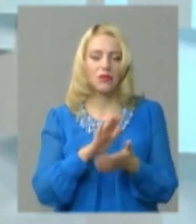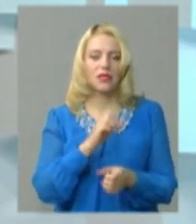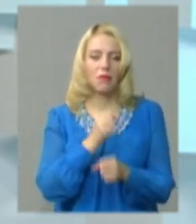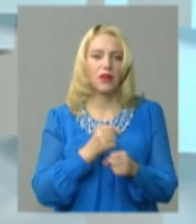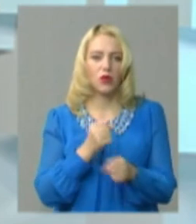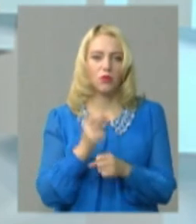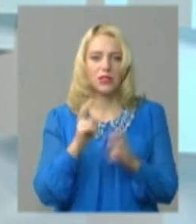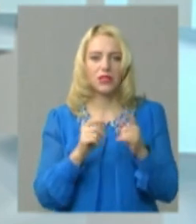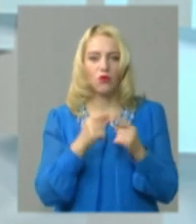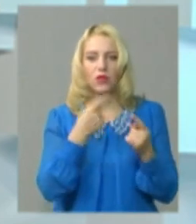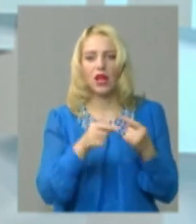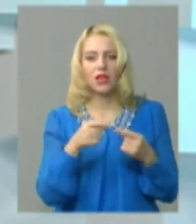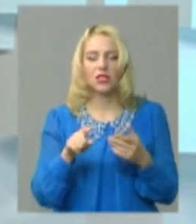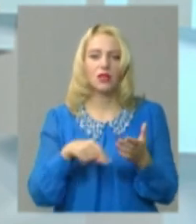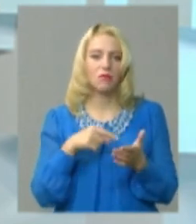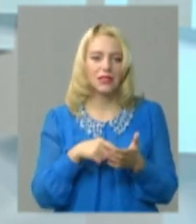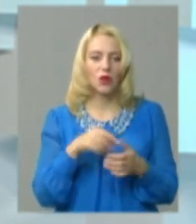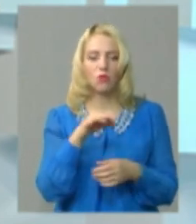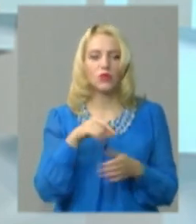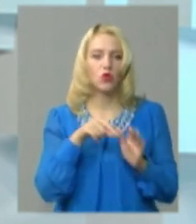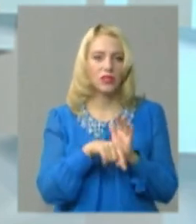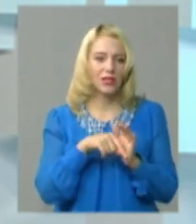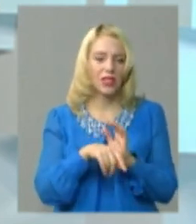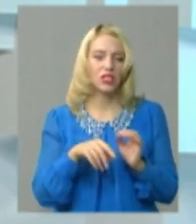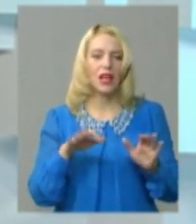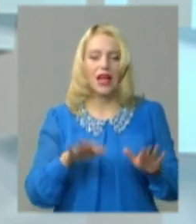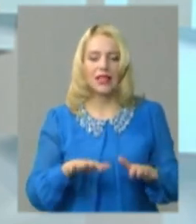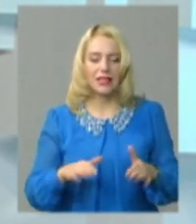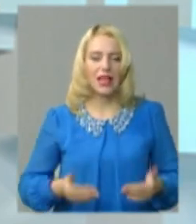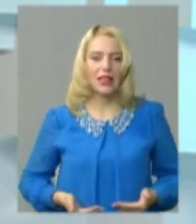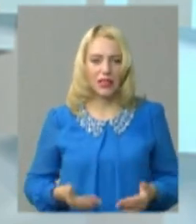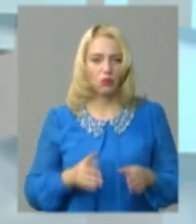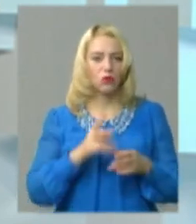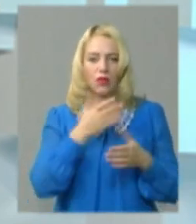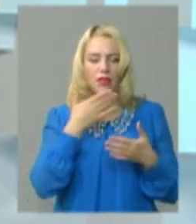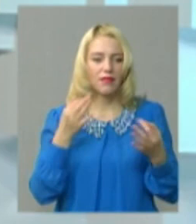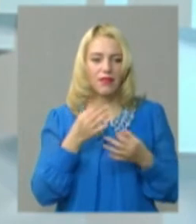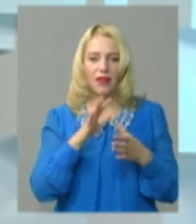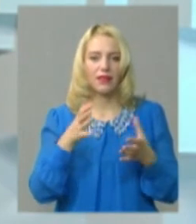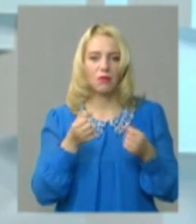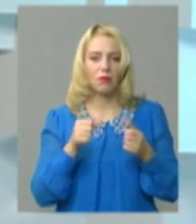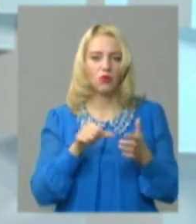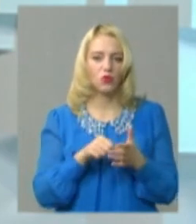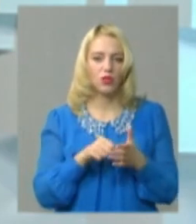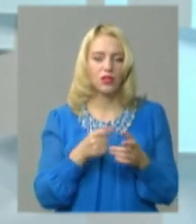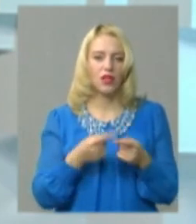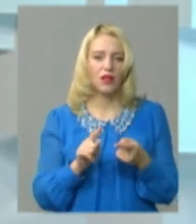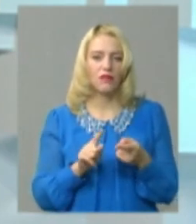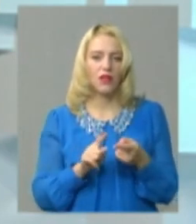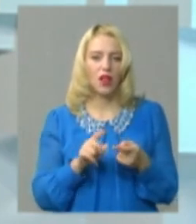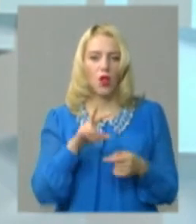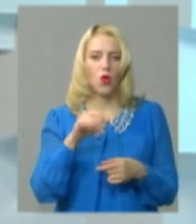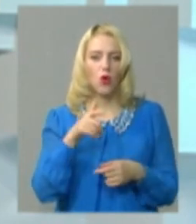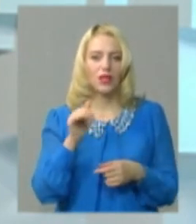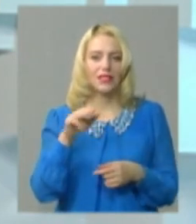завод, а решта міста обласного значення населених пунктів ніяк не приймають участь в даному, як то кажуть,